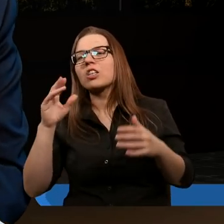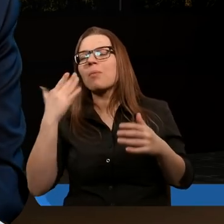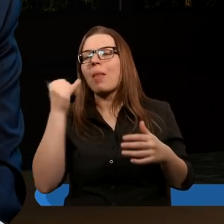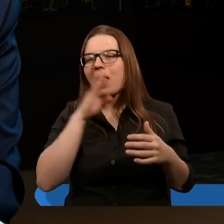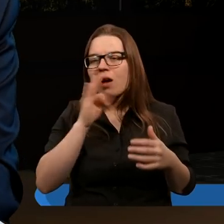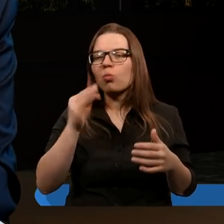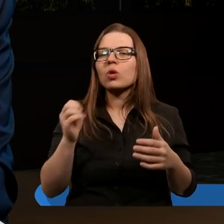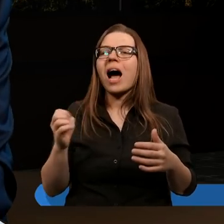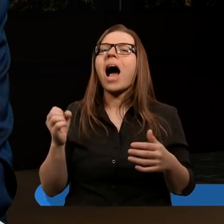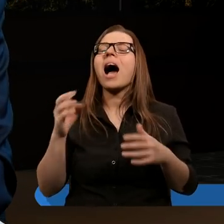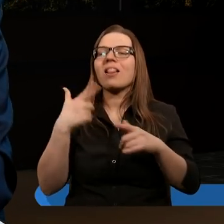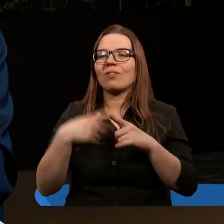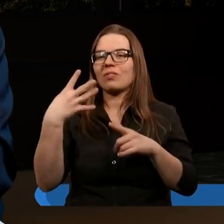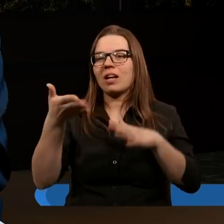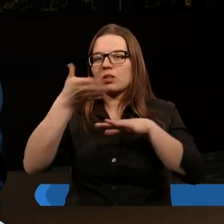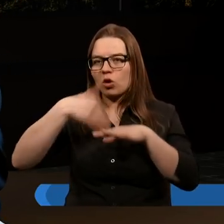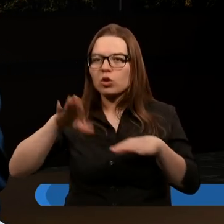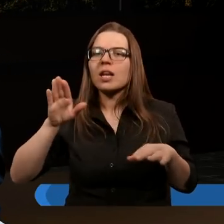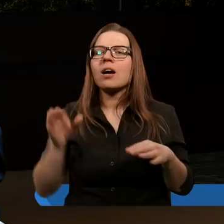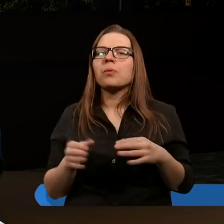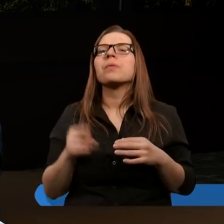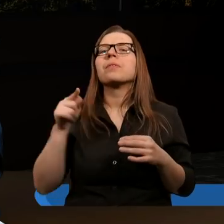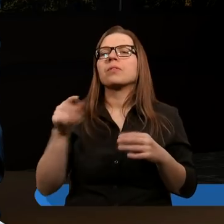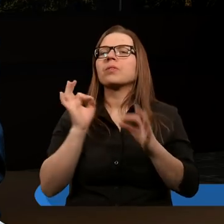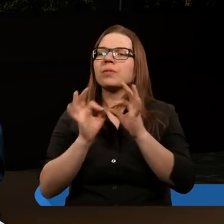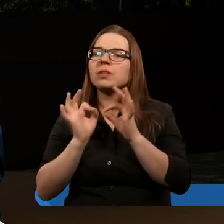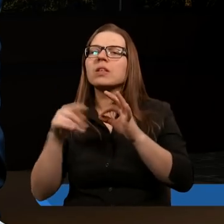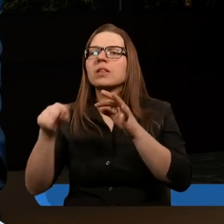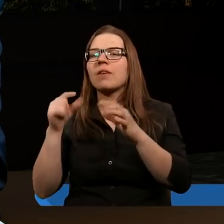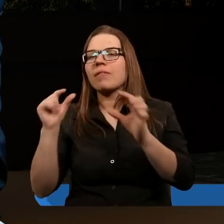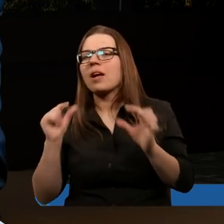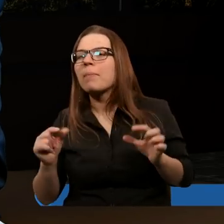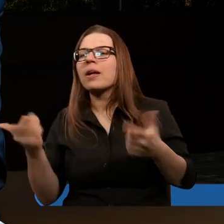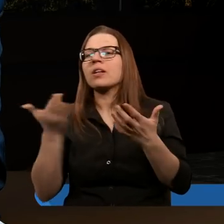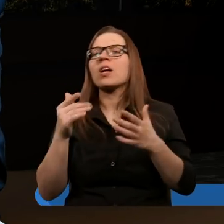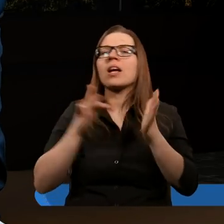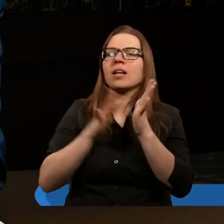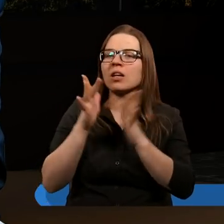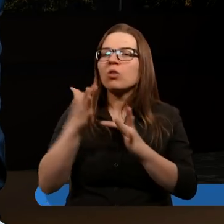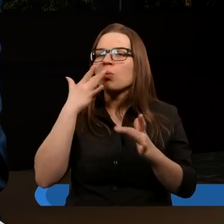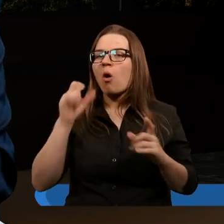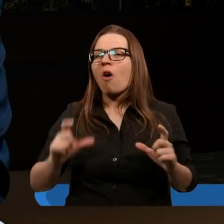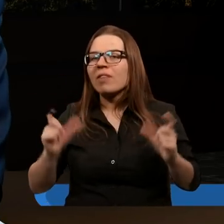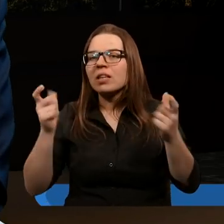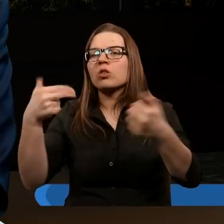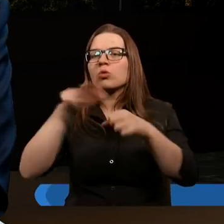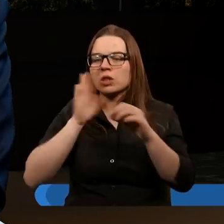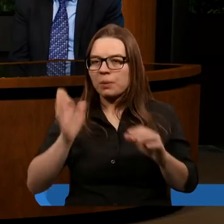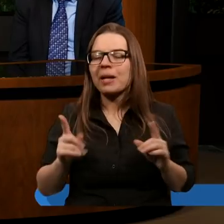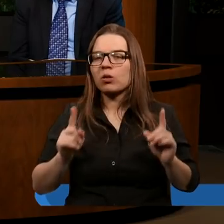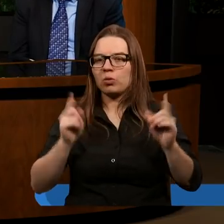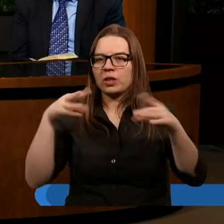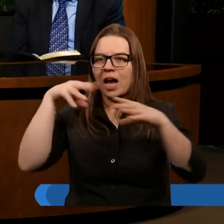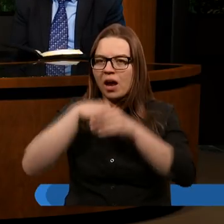dwudziestym czwartym rozdziałem. Tutaj szczególnie te fragmenty, gdzie Pan Jezus mówi o tych wydarzeniach, które będą się działy.